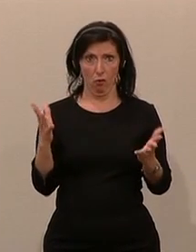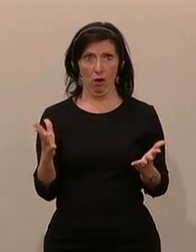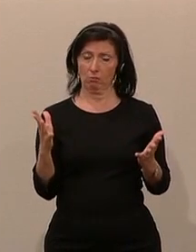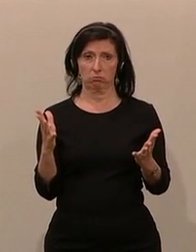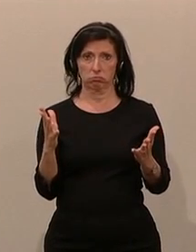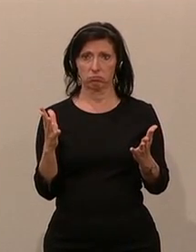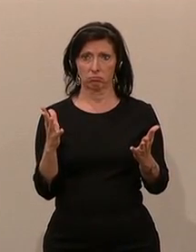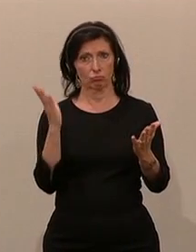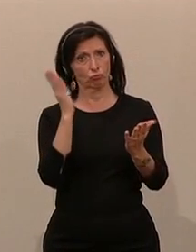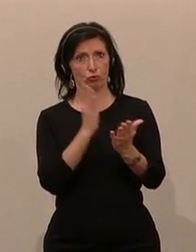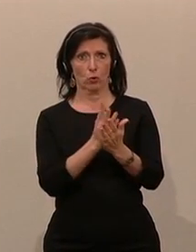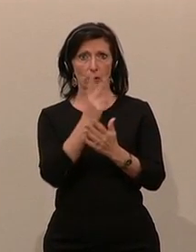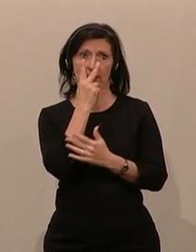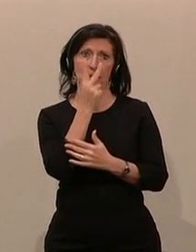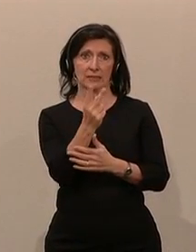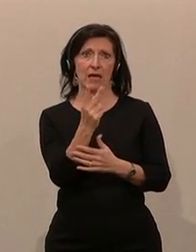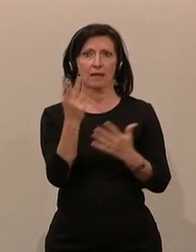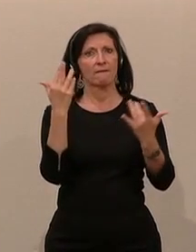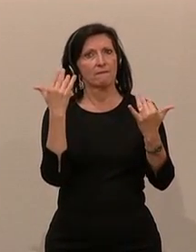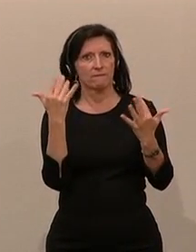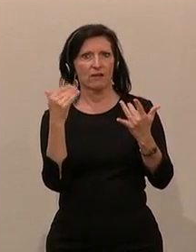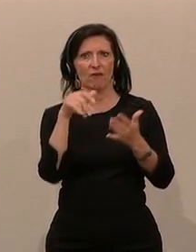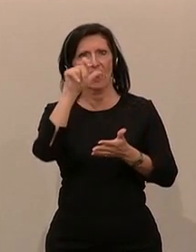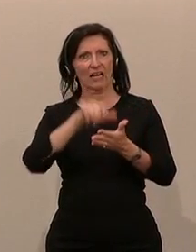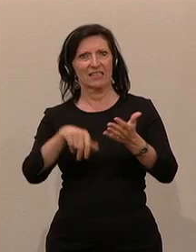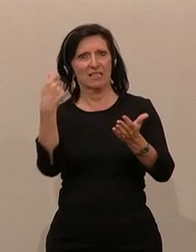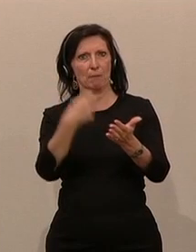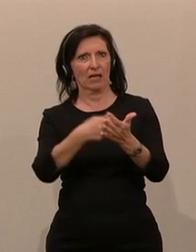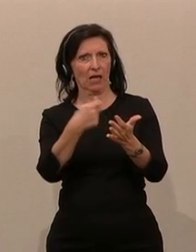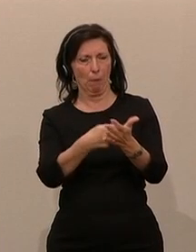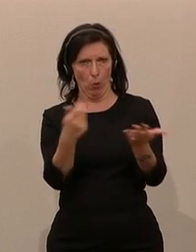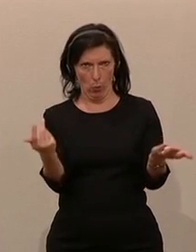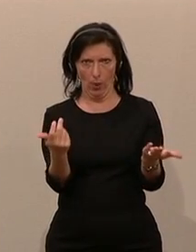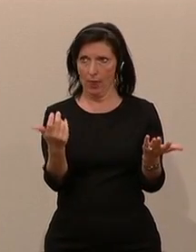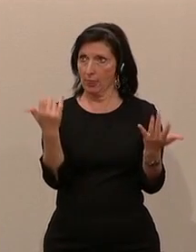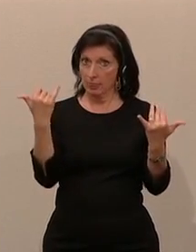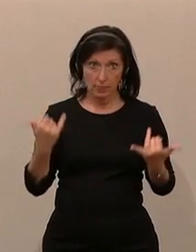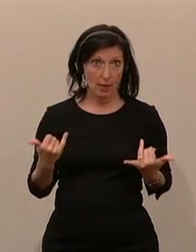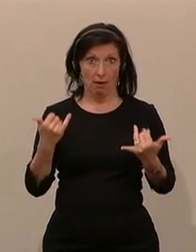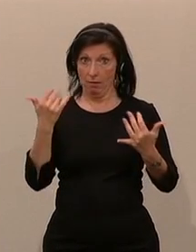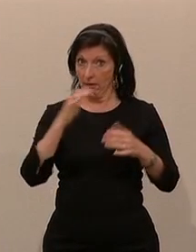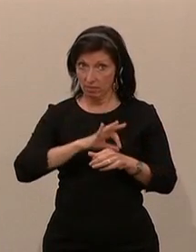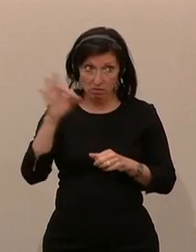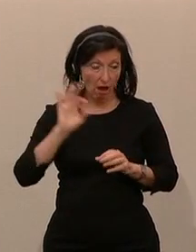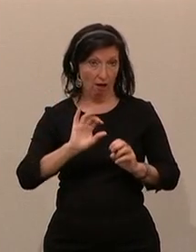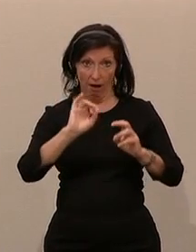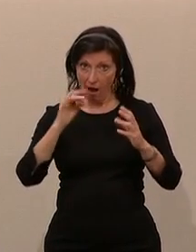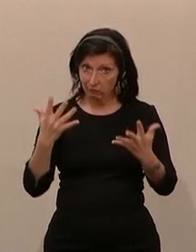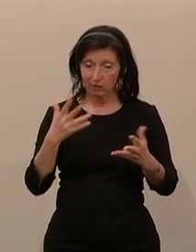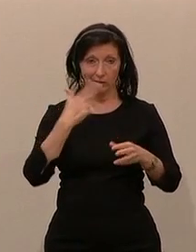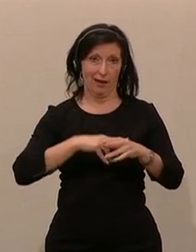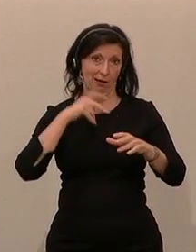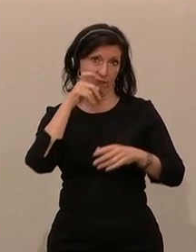Information über die Anzahl der eingehobenen Rezeptgebühren, die tagesaktuell an den Krankenversicherungsträger